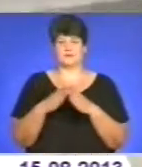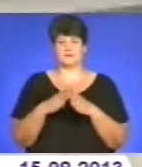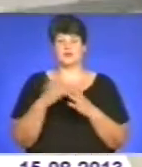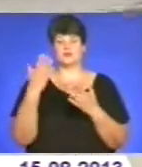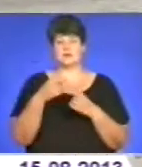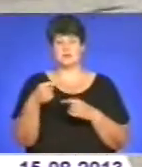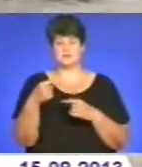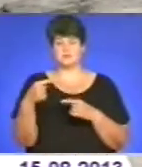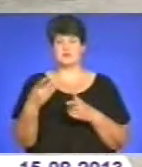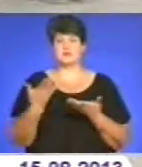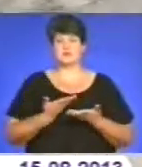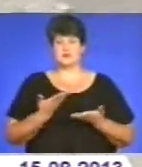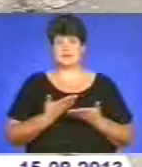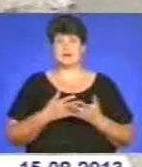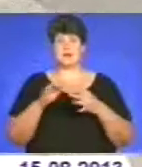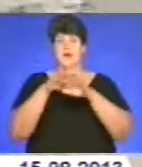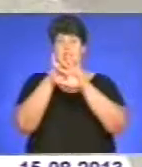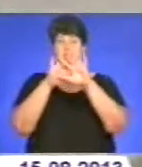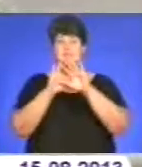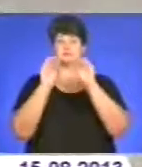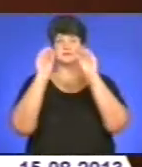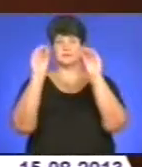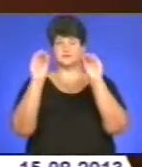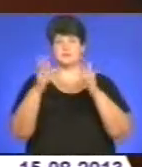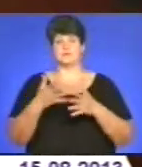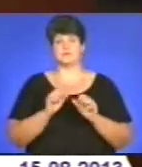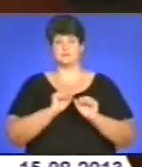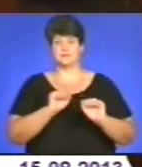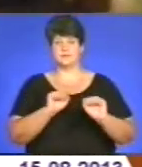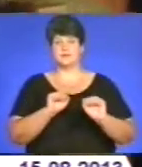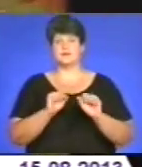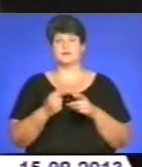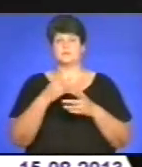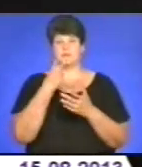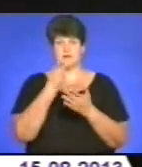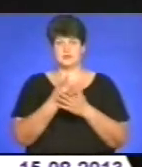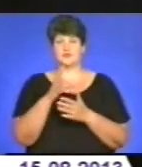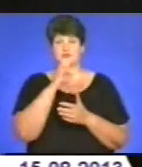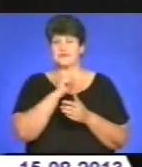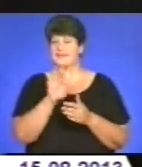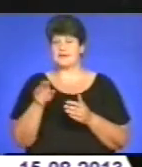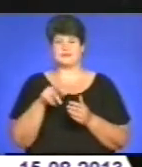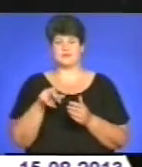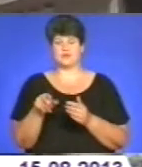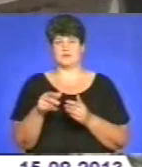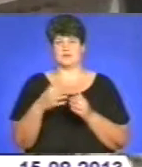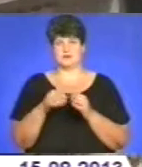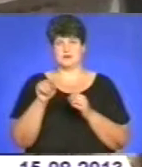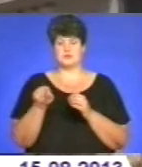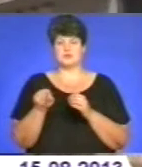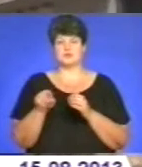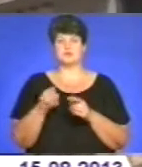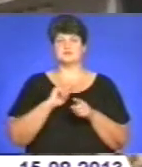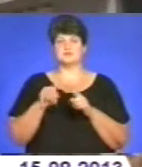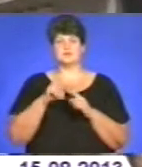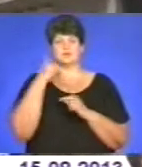поверхах, встановлені на вікнах решітки допоможуть вберегтися від домушників. Запідозривши крадіжку, не заходьте у середину квартири. Негайно